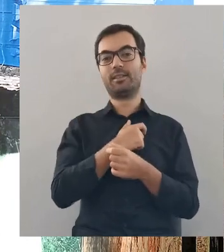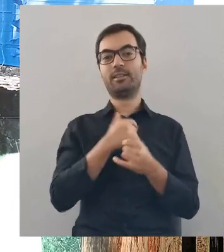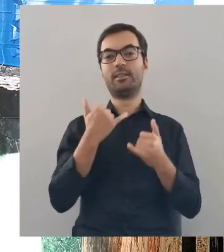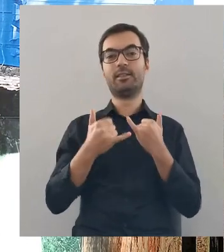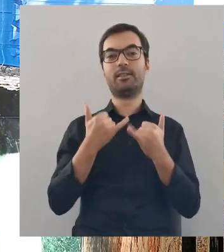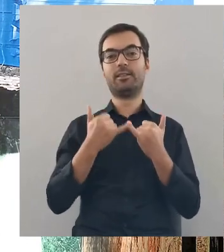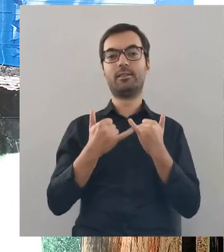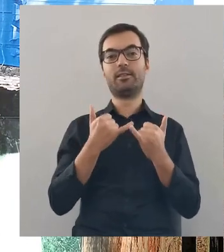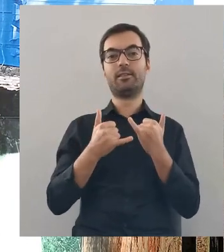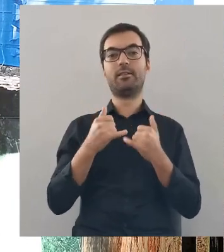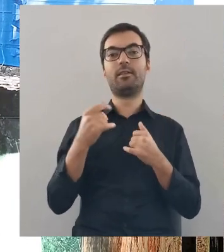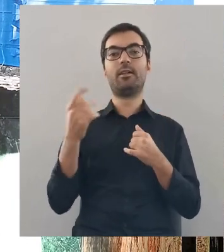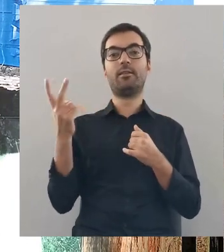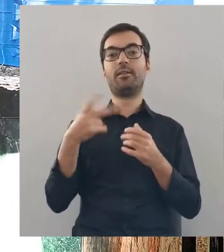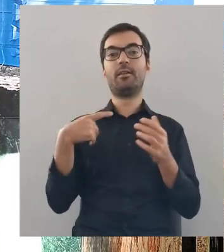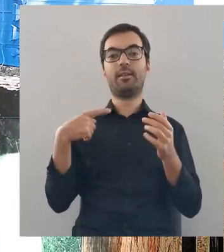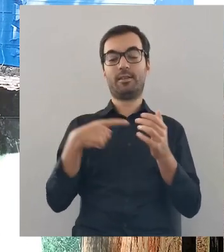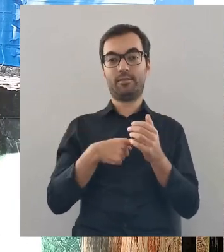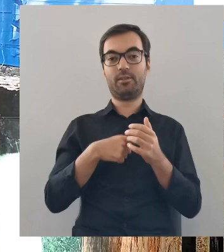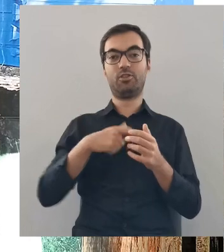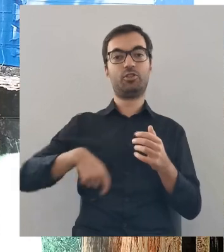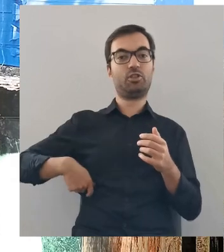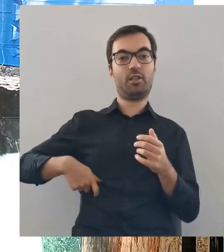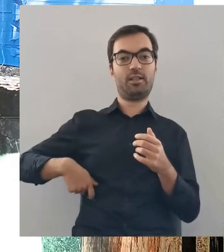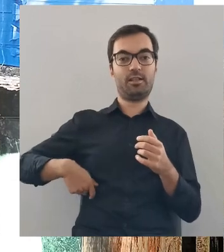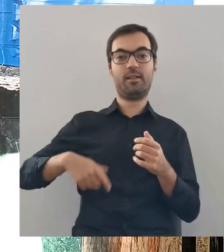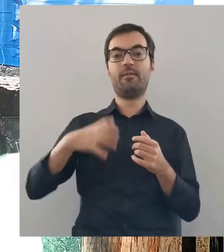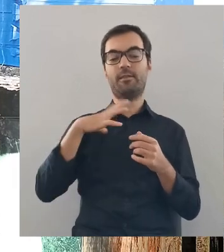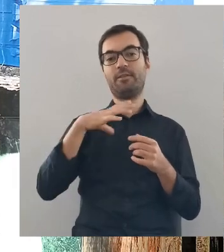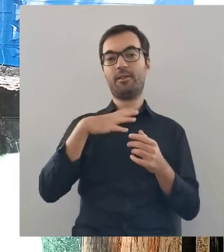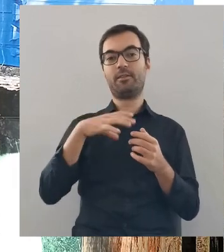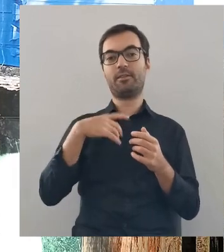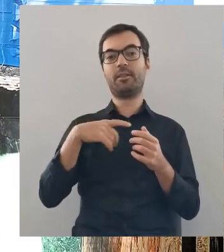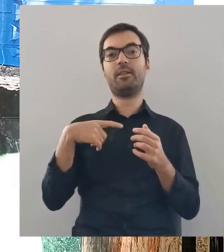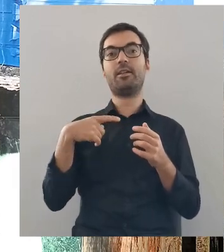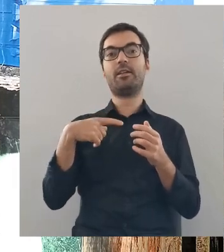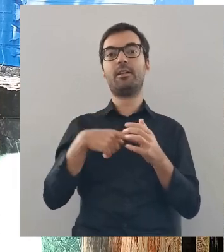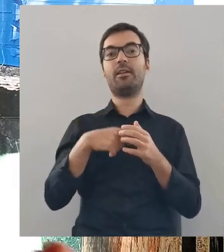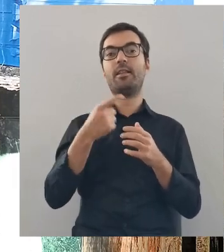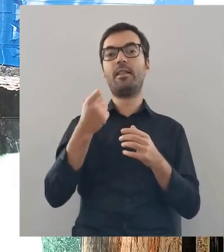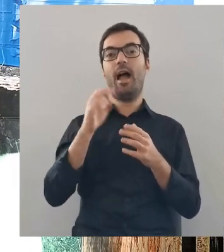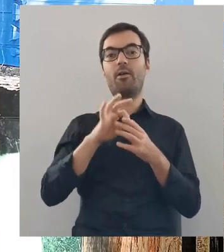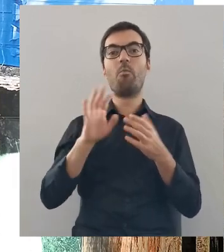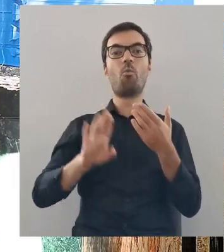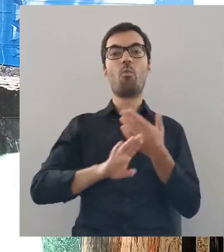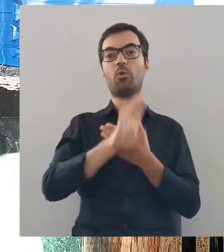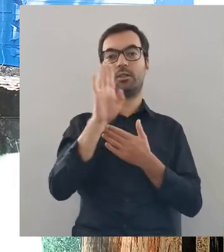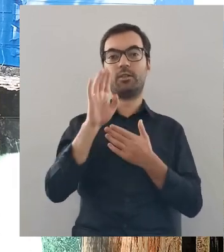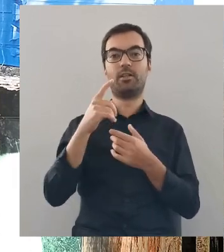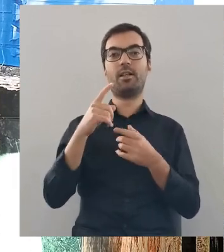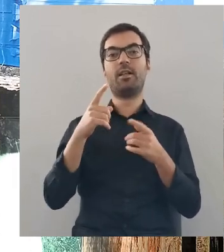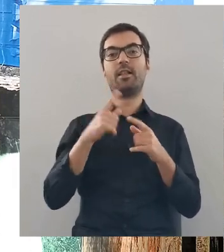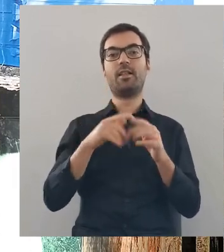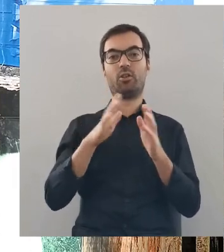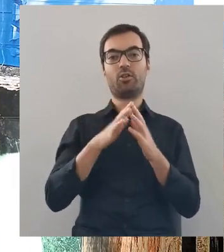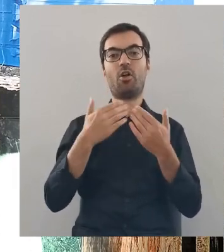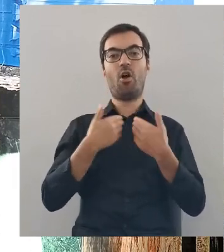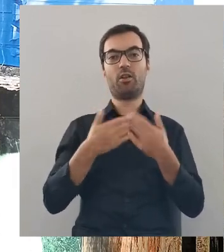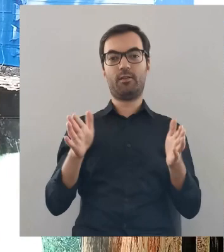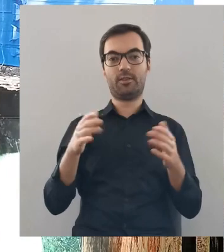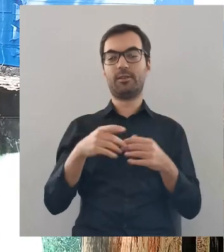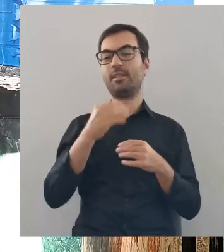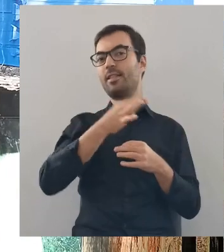państwu szczerze, gdyby państwo trafili do Siedlec, żeby państwo trafili też na moment, kiedy Muzeum